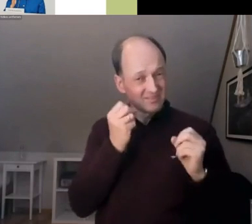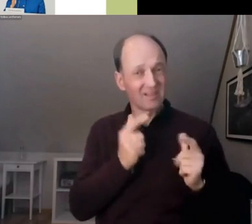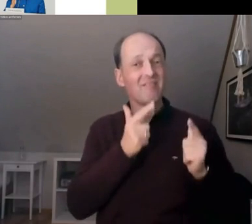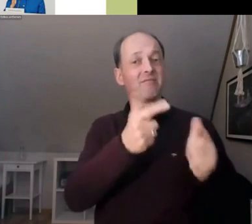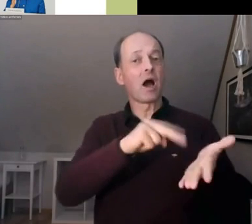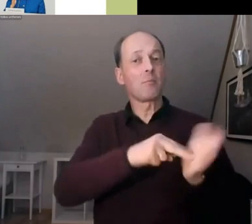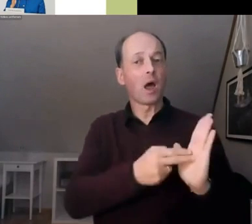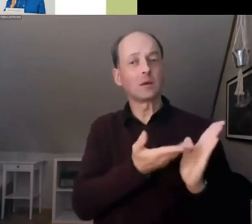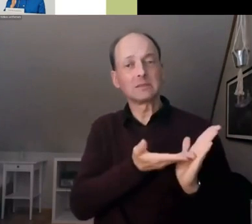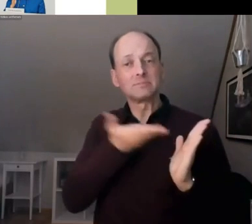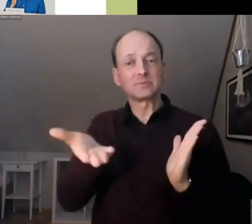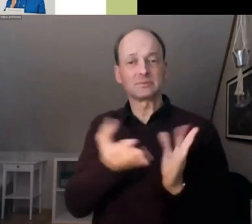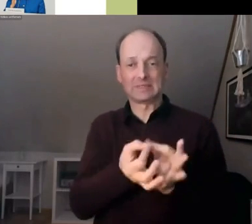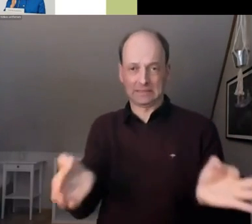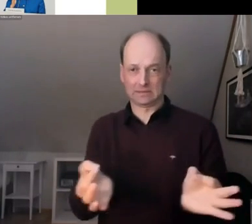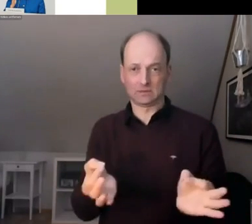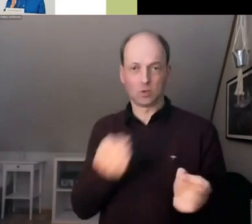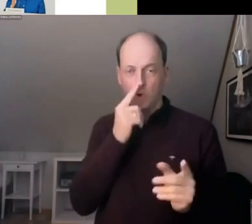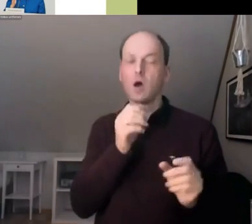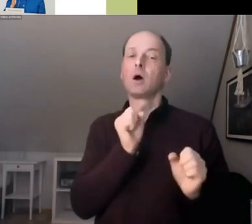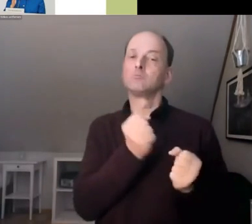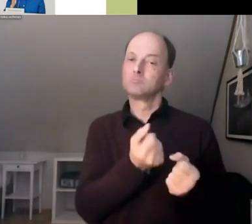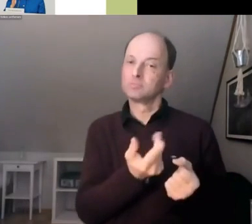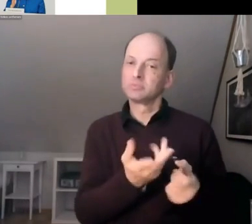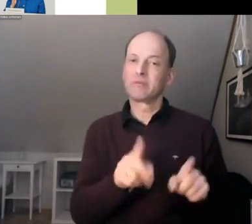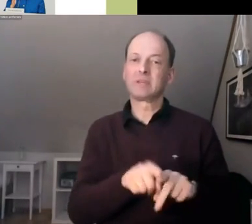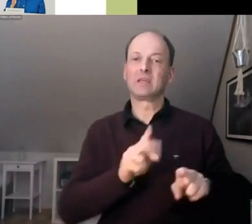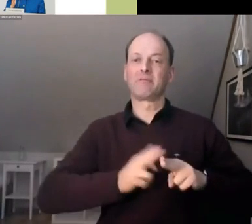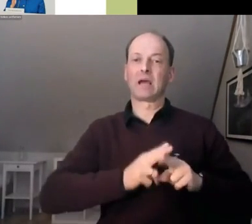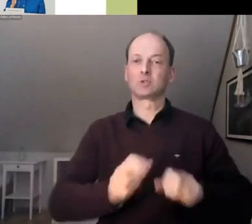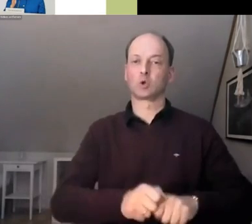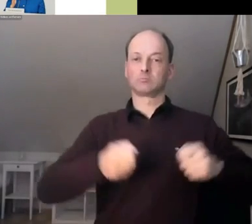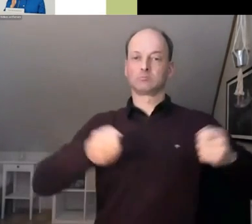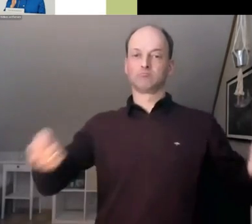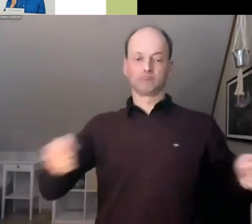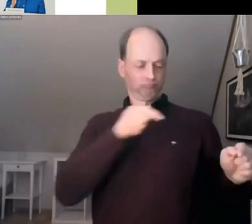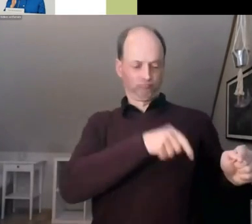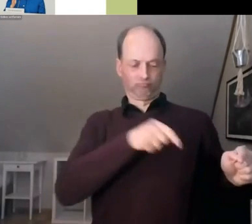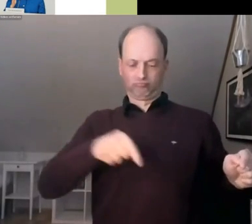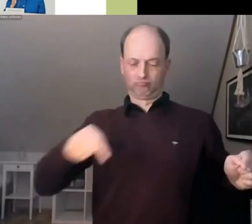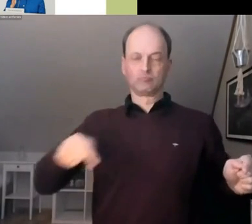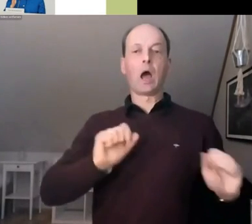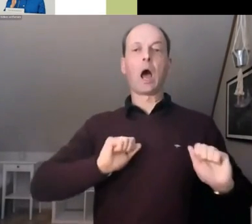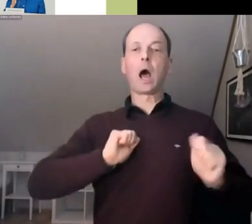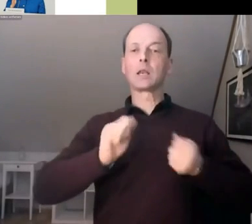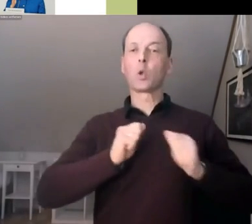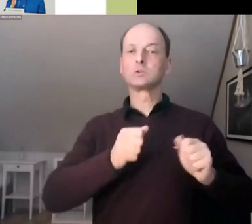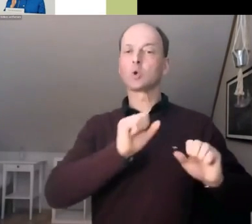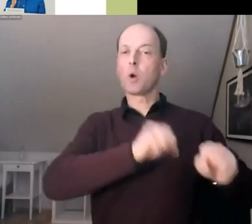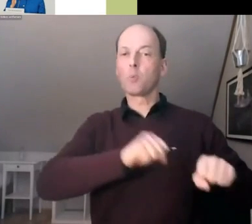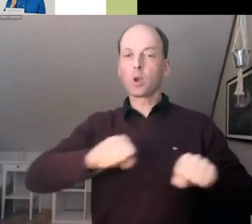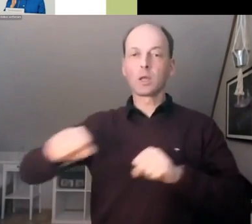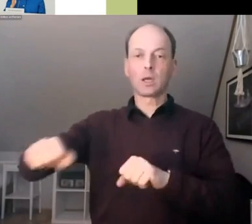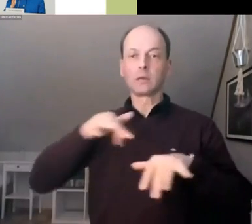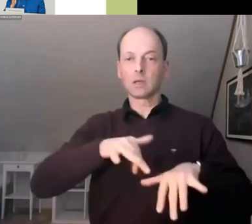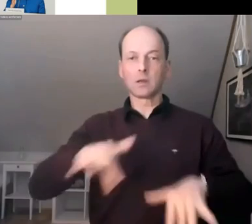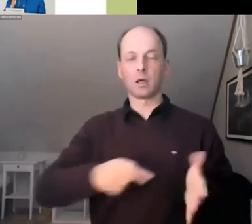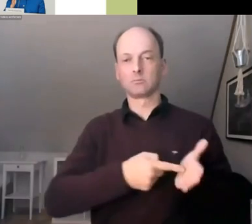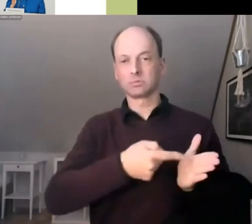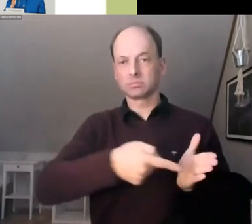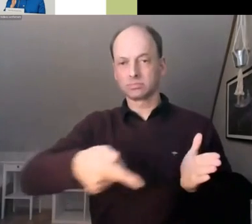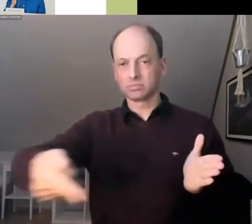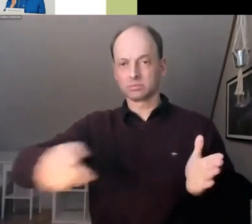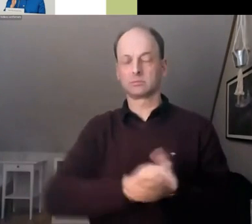Handlungsoptionen vor. Wie wir damit umgehen wollen, müssen wir aber als Gesellschaft entscheiden und dafür